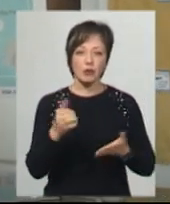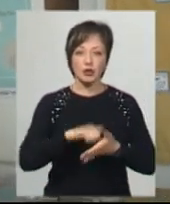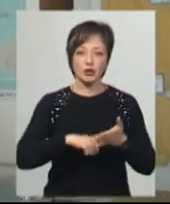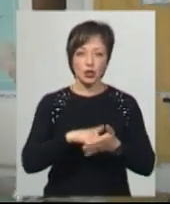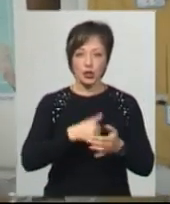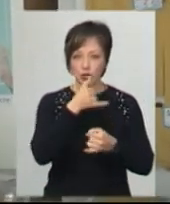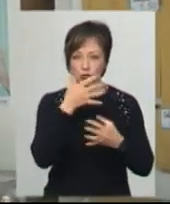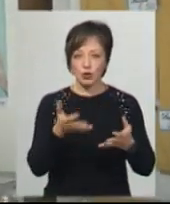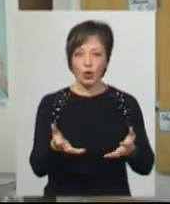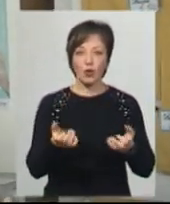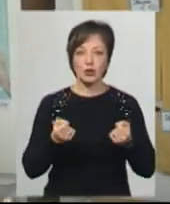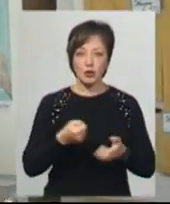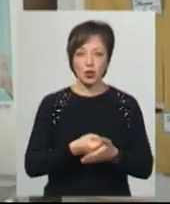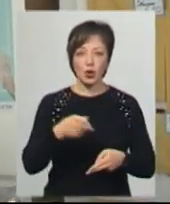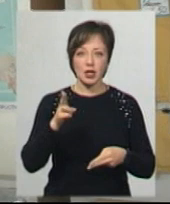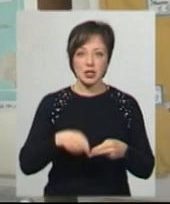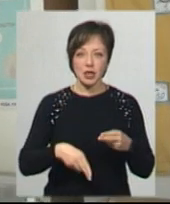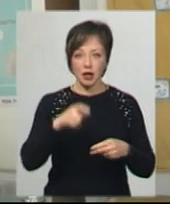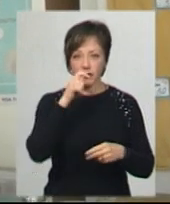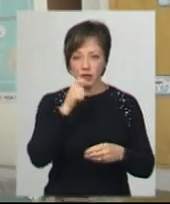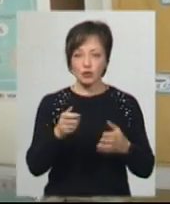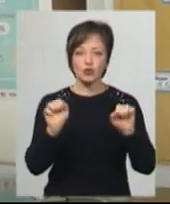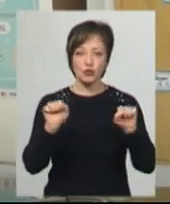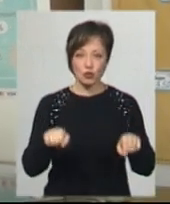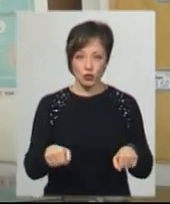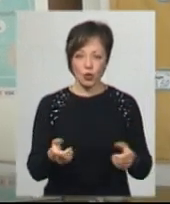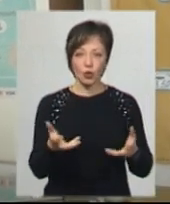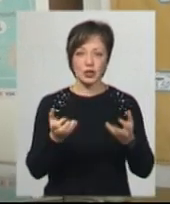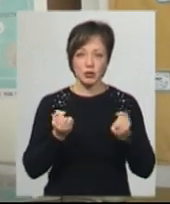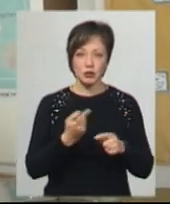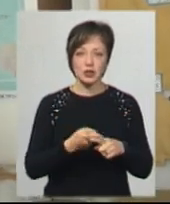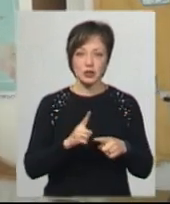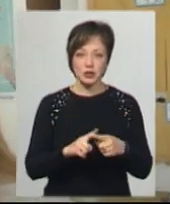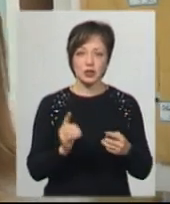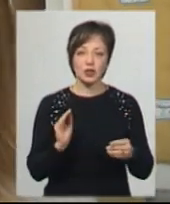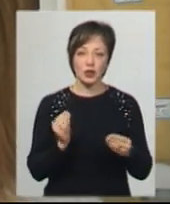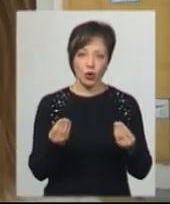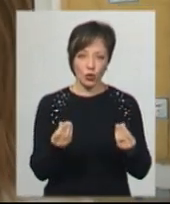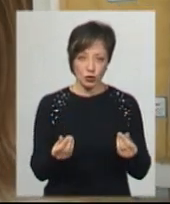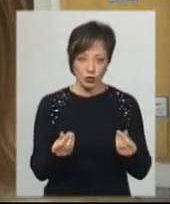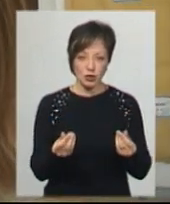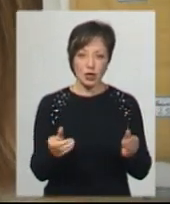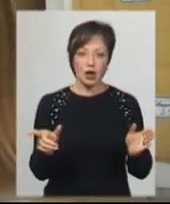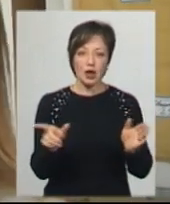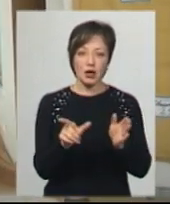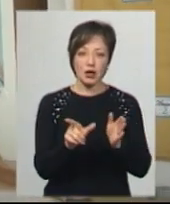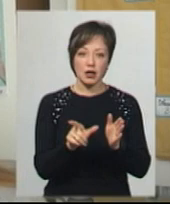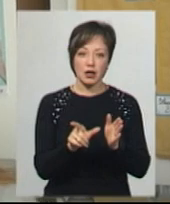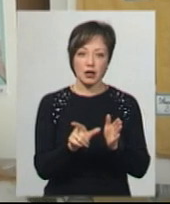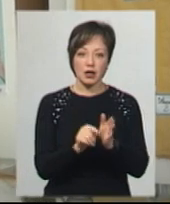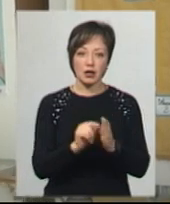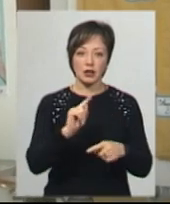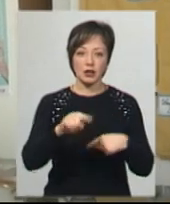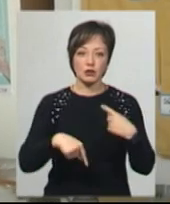зможуть отримати до кінця квітня, зможуть отримати цю доплату разом у вигляді тисячі гривень на